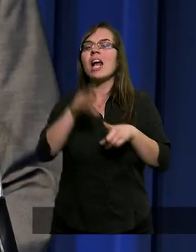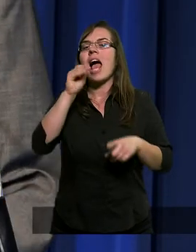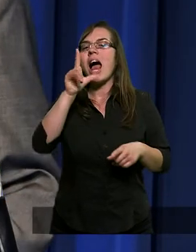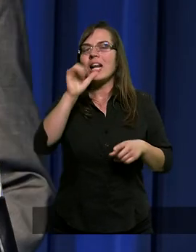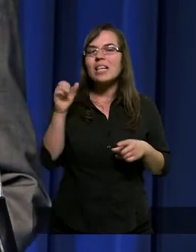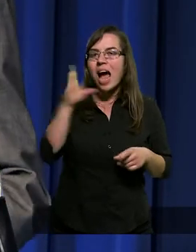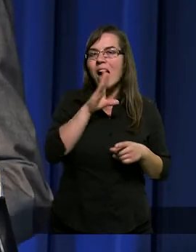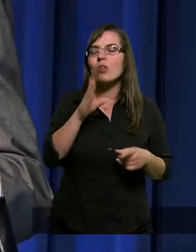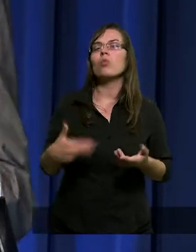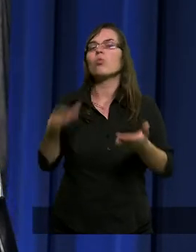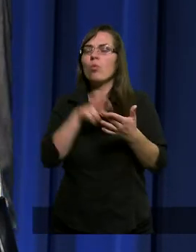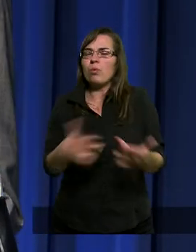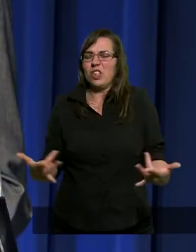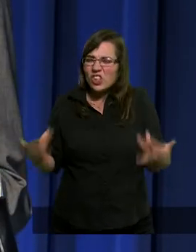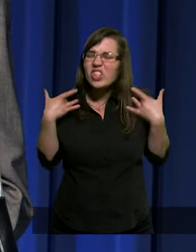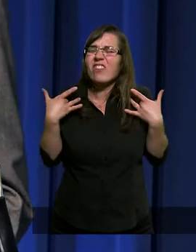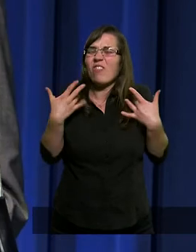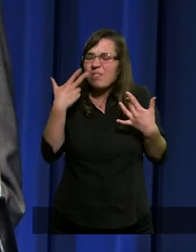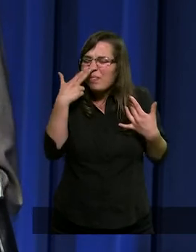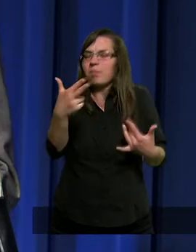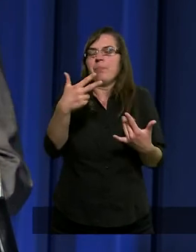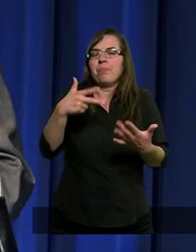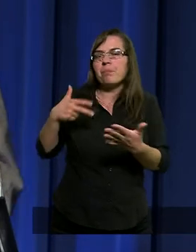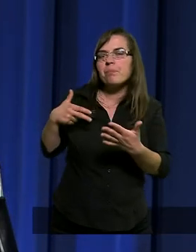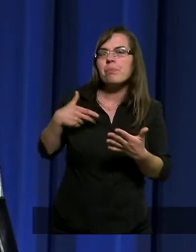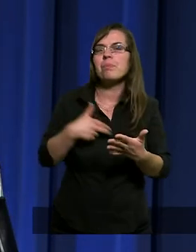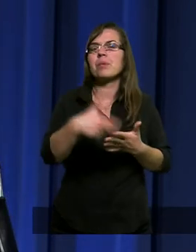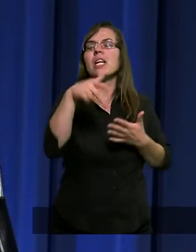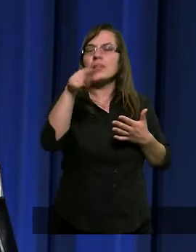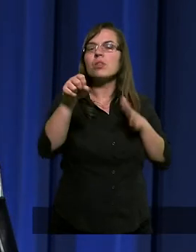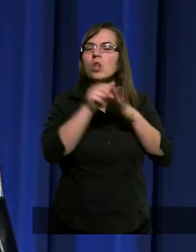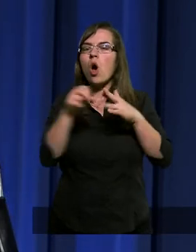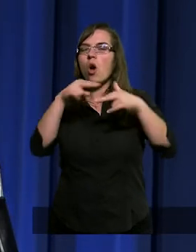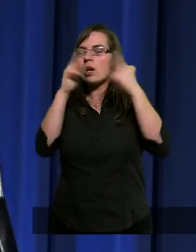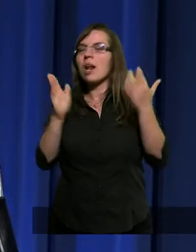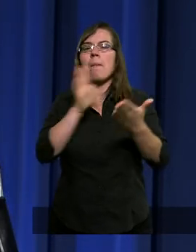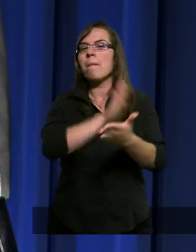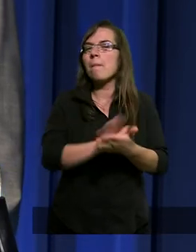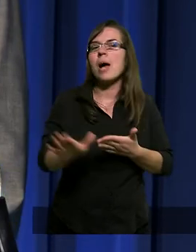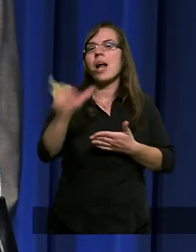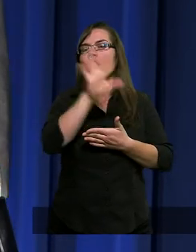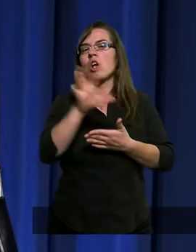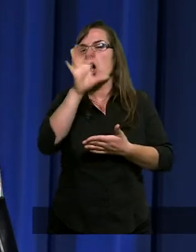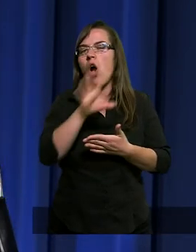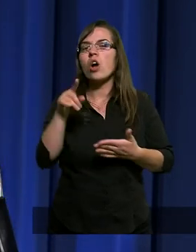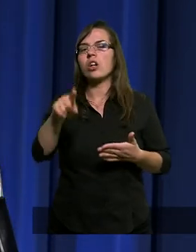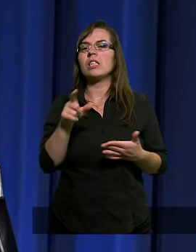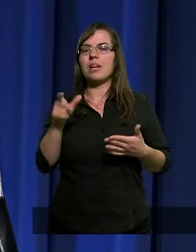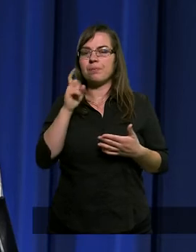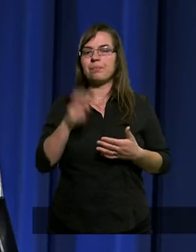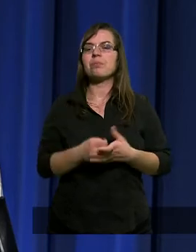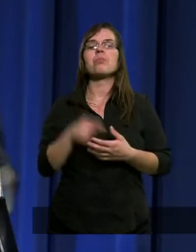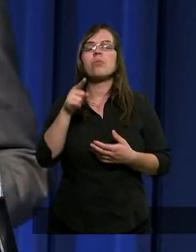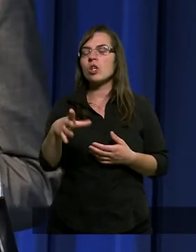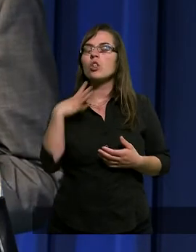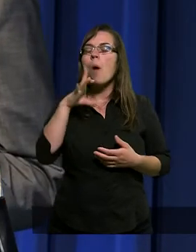Eliasz, który żywo przeszedł do nieba bez oglądająj śmierci.